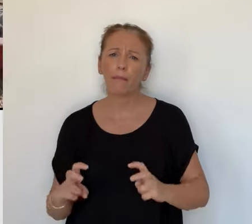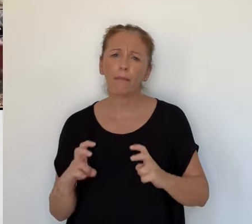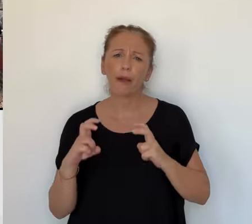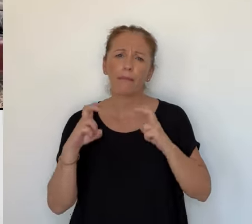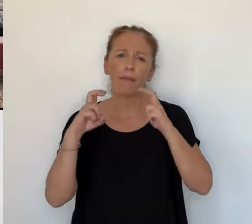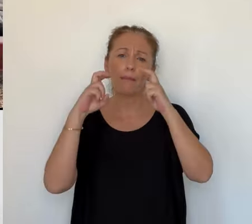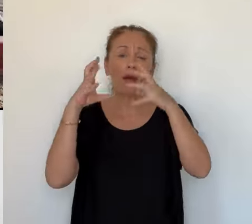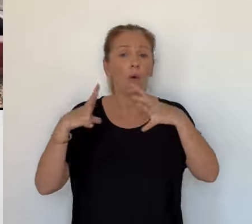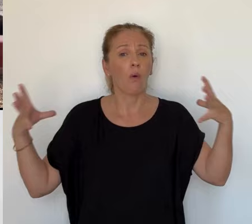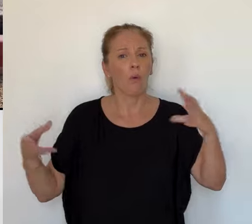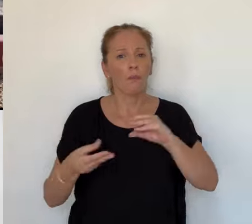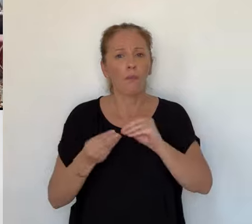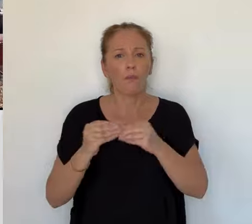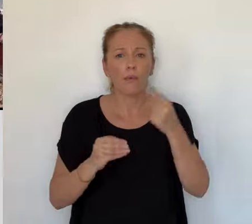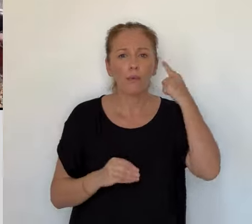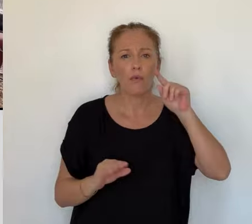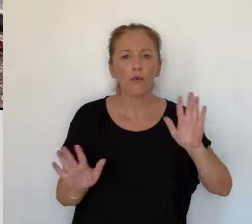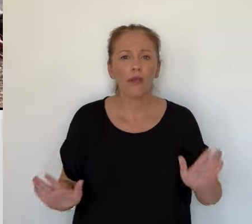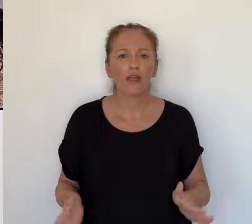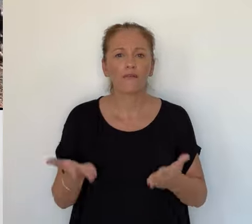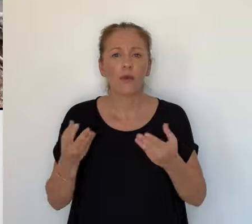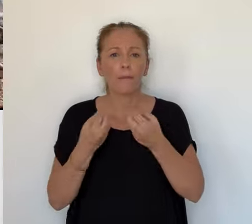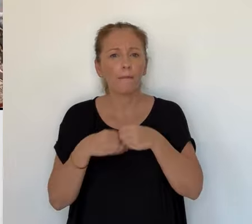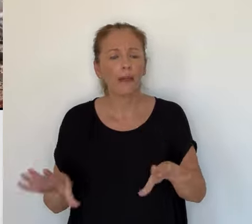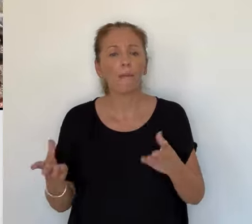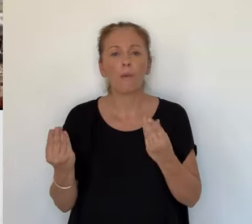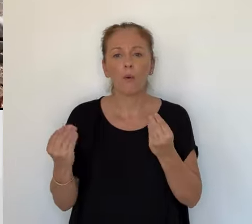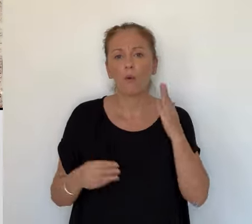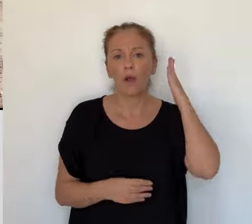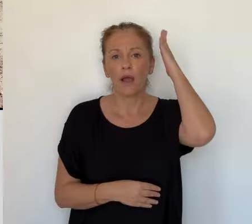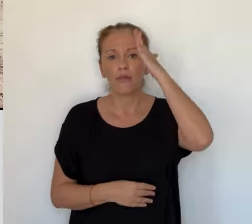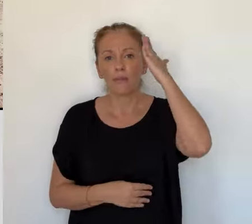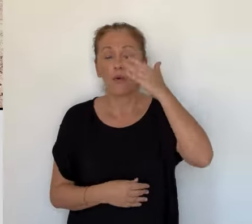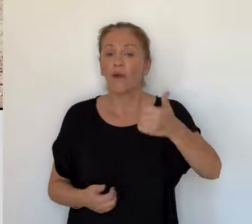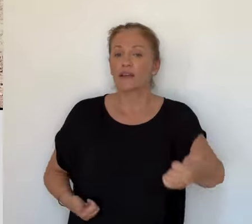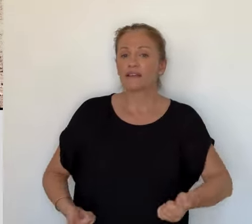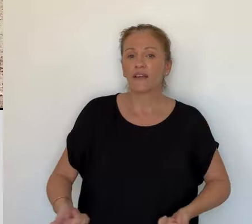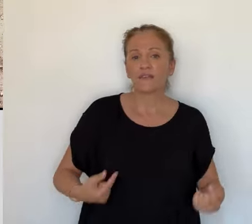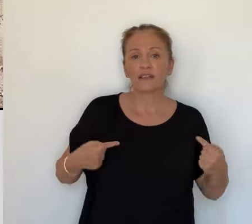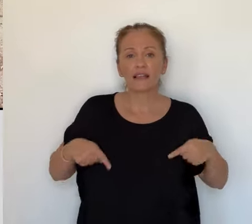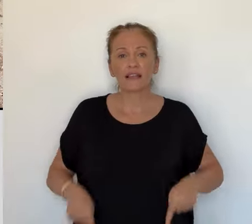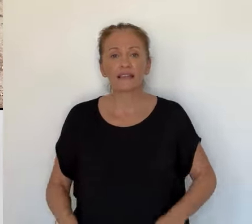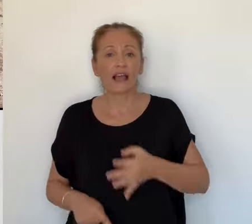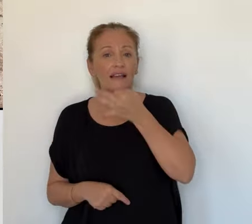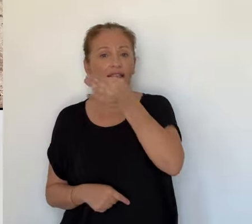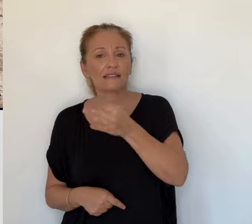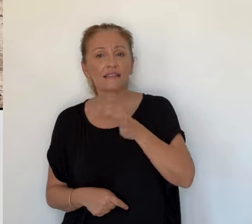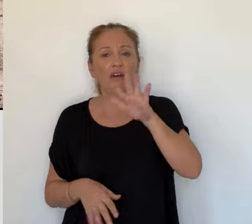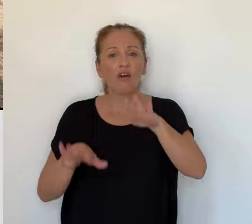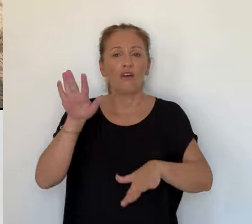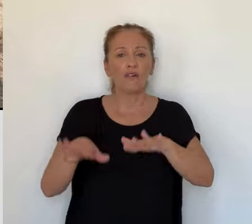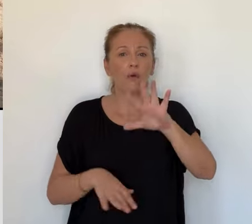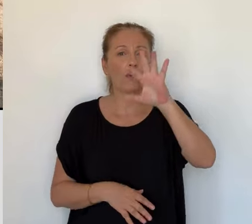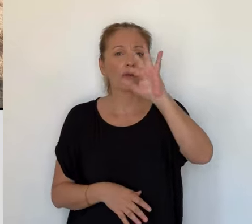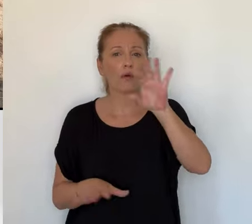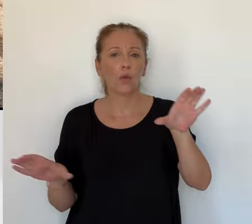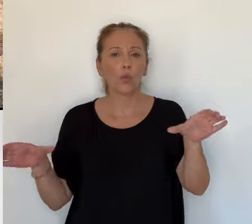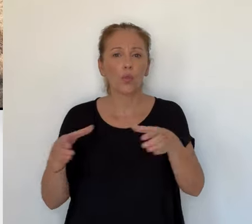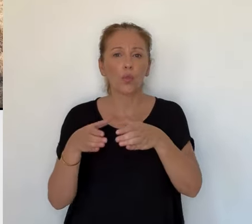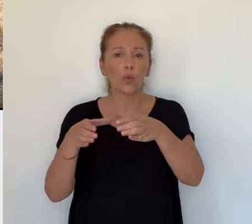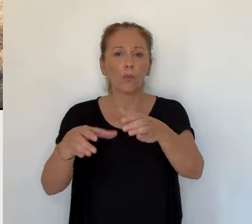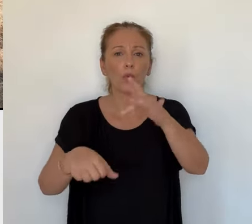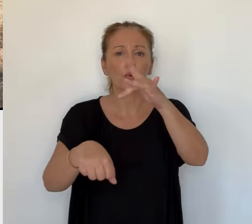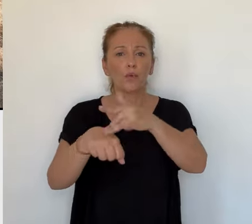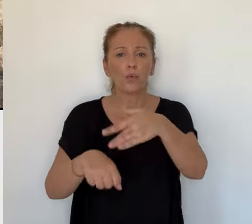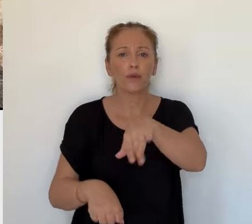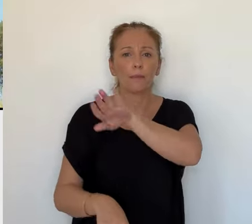une cinquantaine de troupeaux seraient concernés et les vétérinaires sanitaires recenseraient 300 décès d'animaux dus au virus. Un bilan qui pourrait être